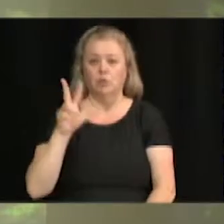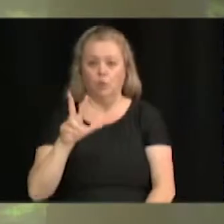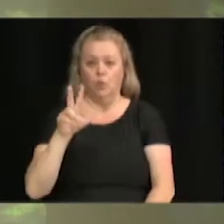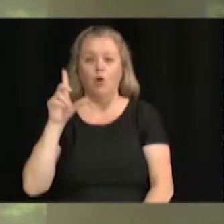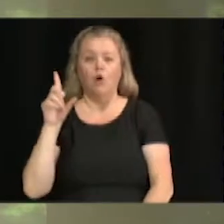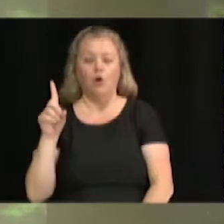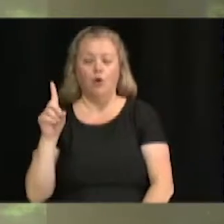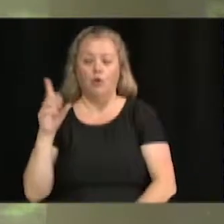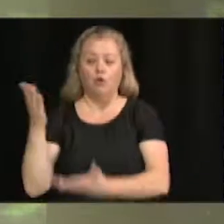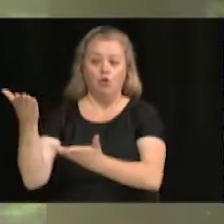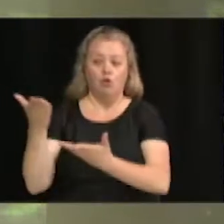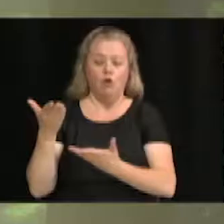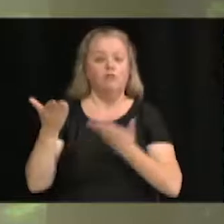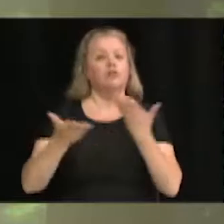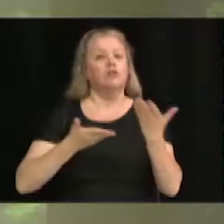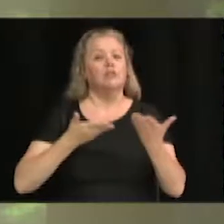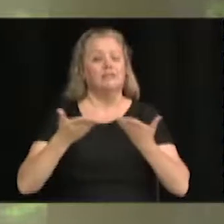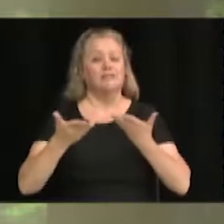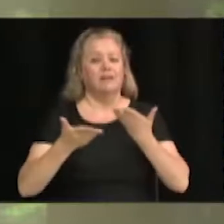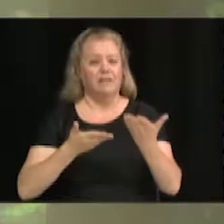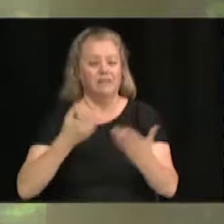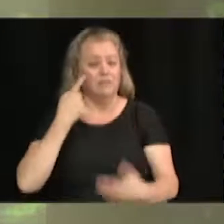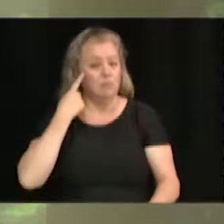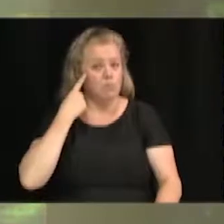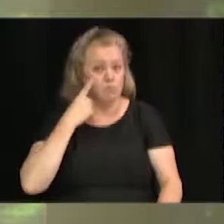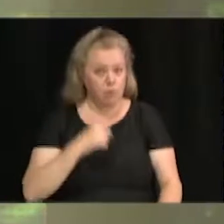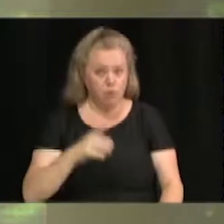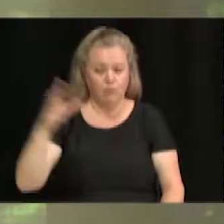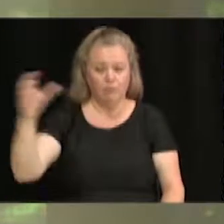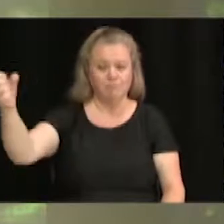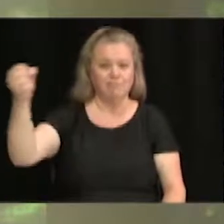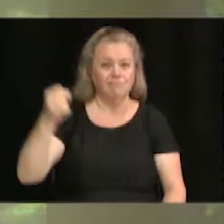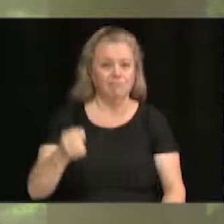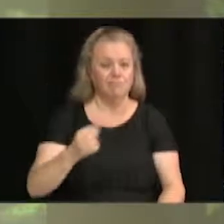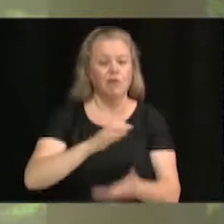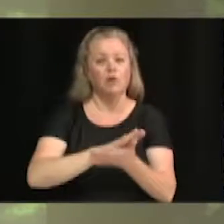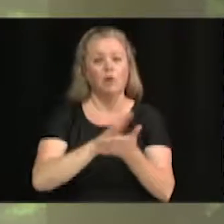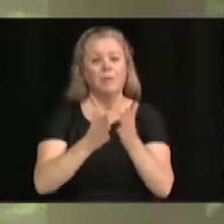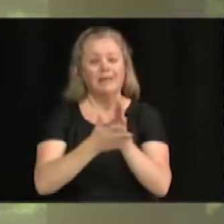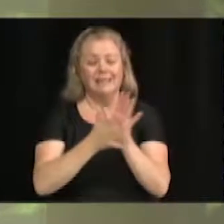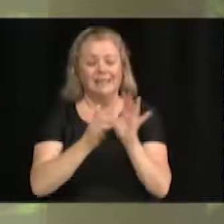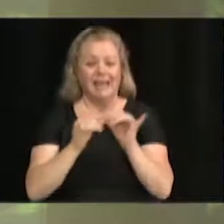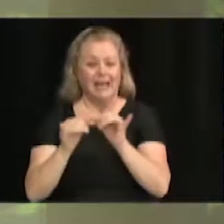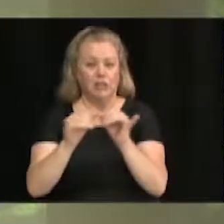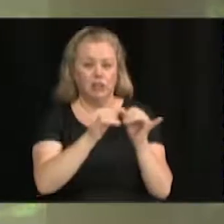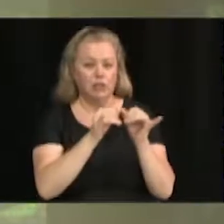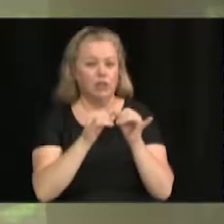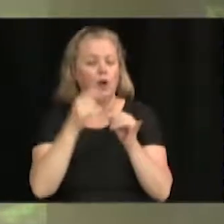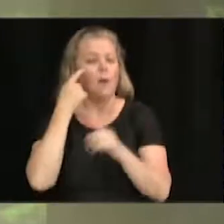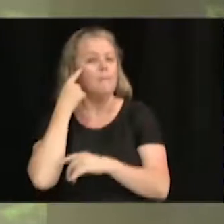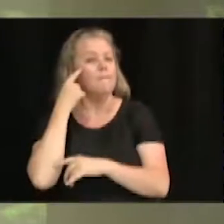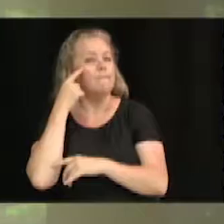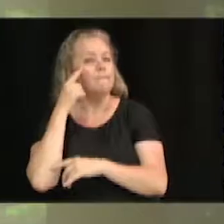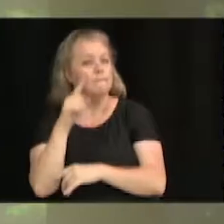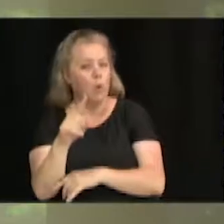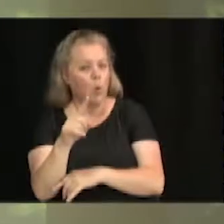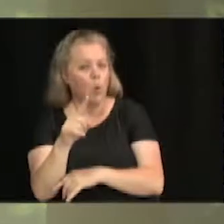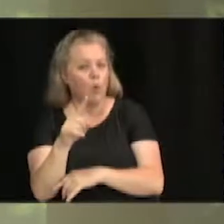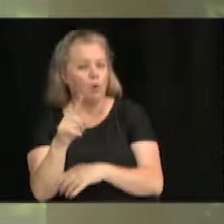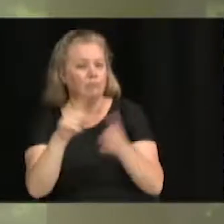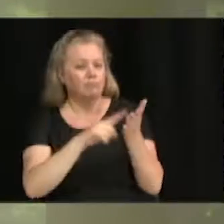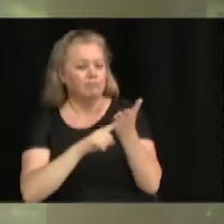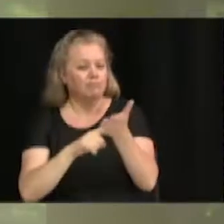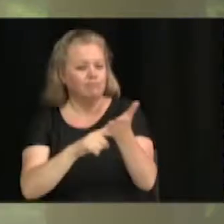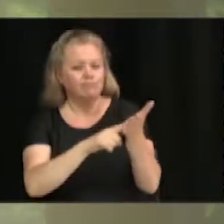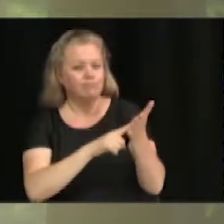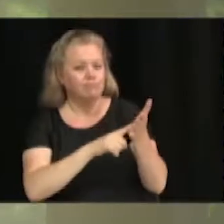de services reçus afin de retenir les services professionnels d'une firme d'ingénieurs conseils en vue de l'exécution des travaux de restauration